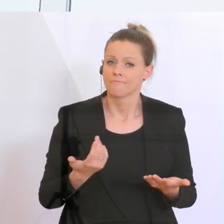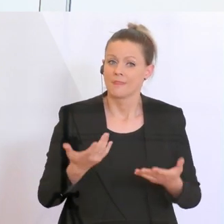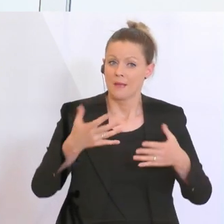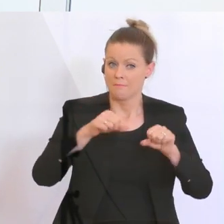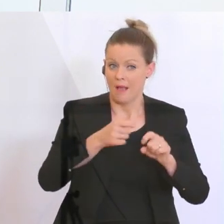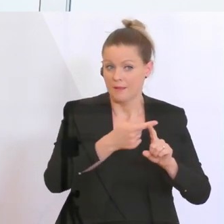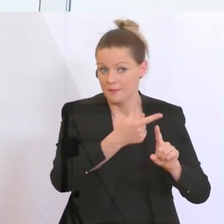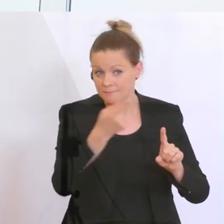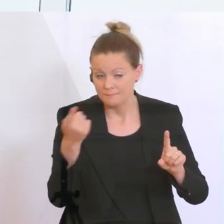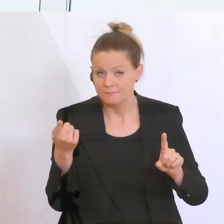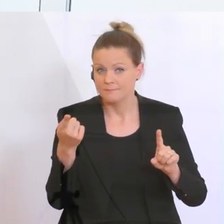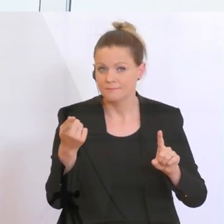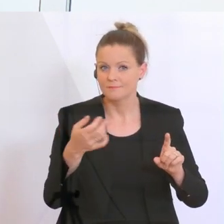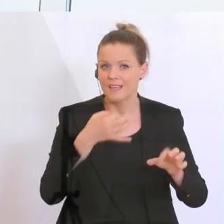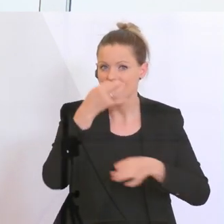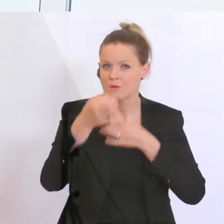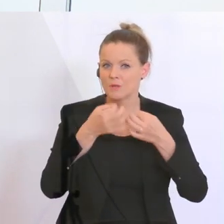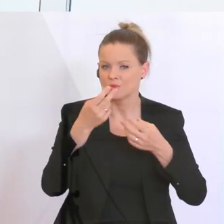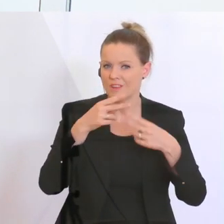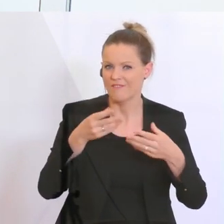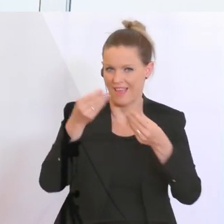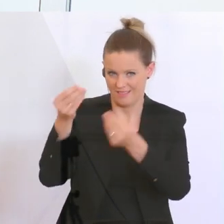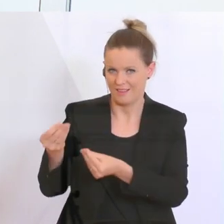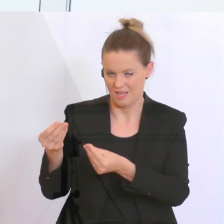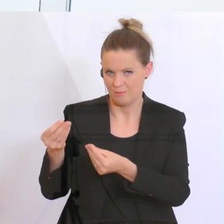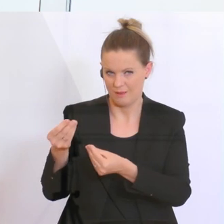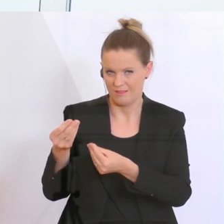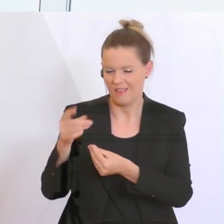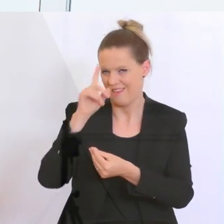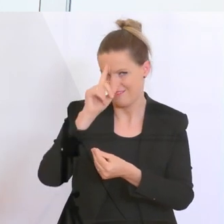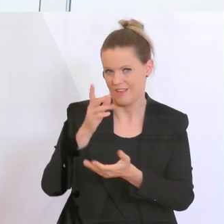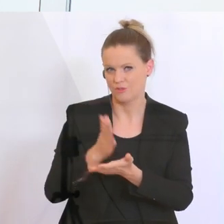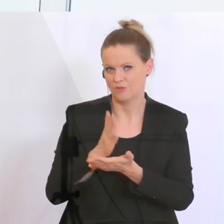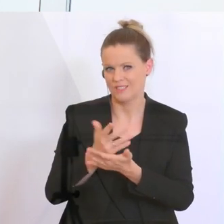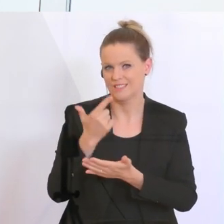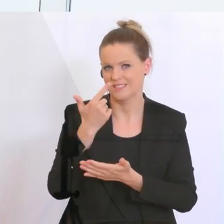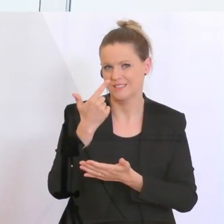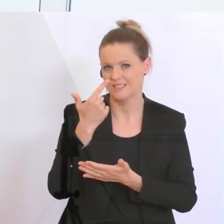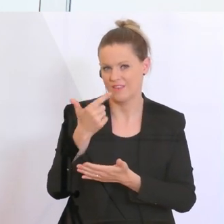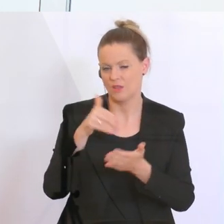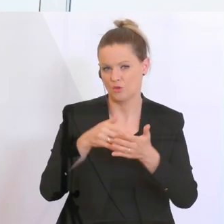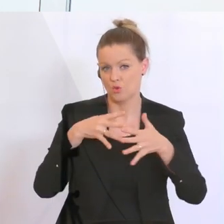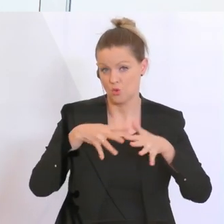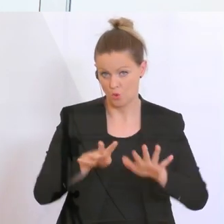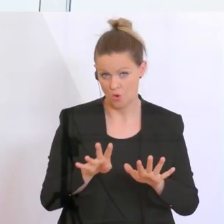Informationen weitergeben, weiß ich auch, dass sowohl für das Jahr 2019